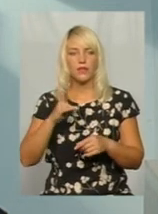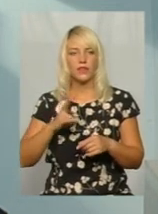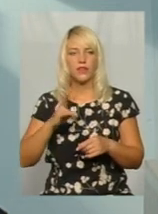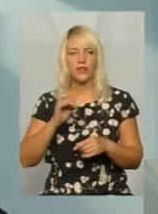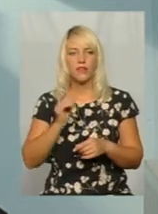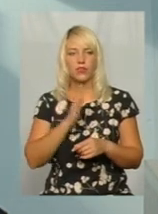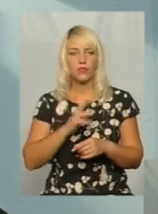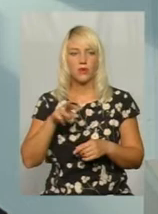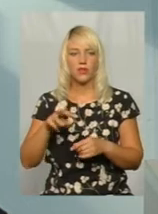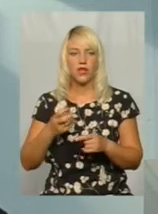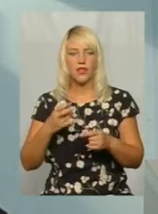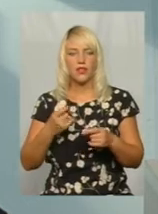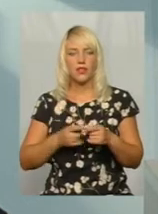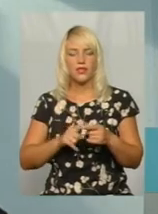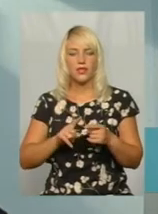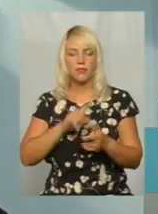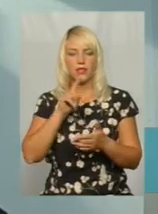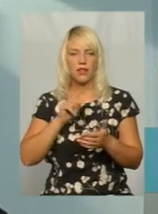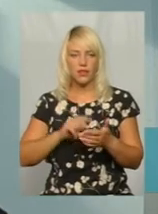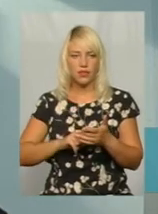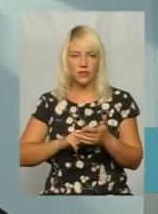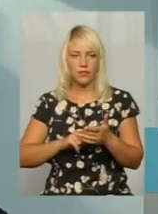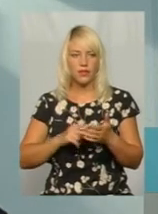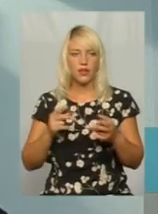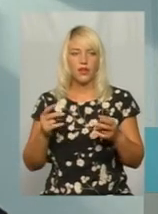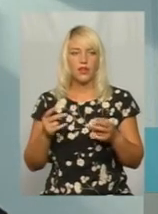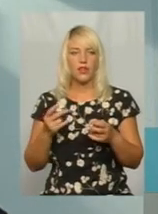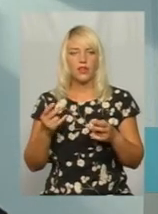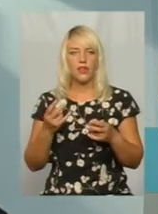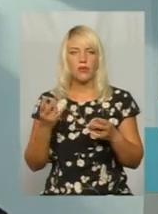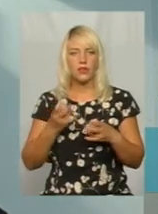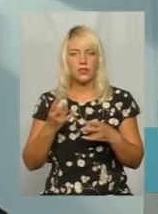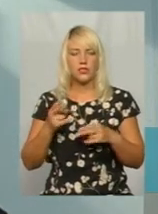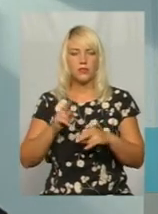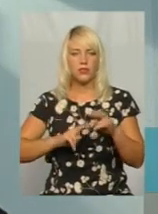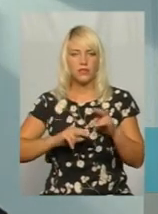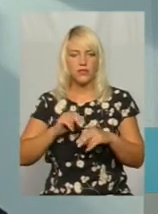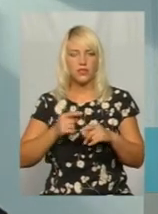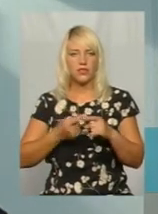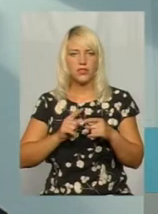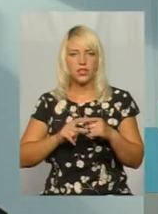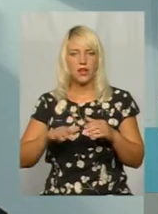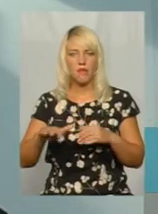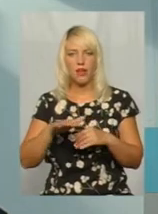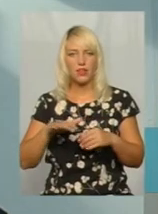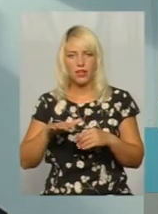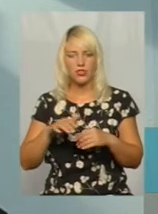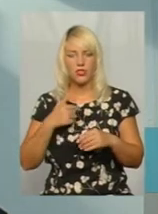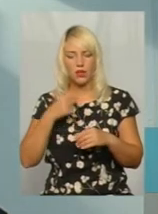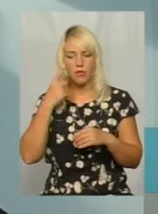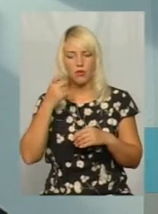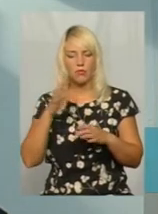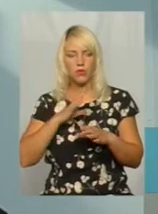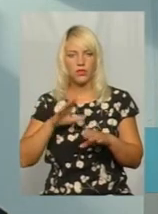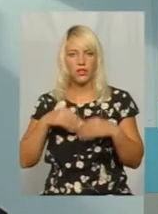Миколаївичу на даних питаннях необхідності будівництва майданчиків. Як я вже повідомляв, було надано листи